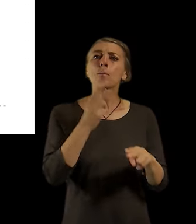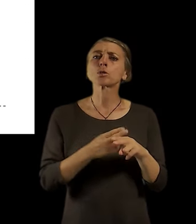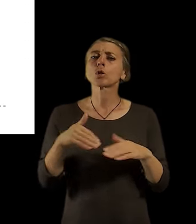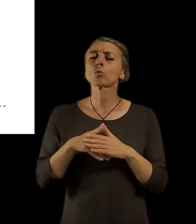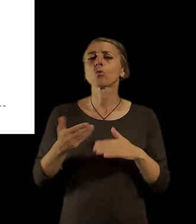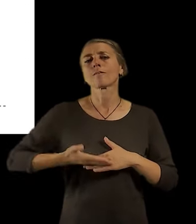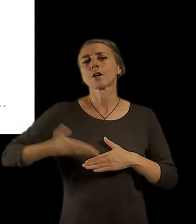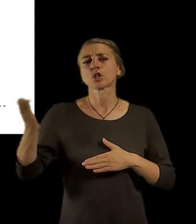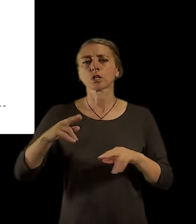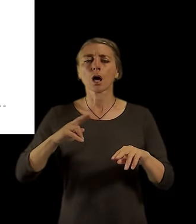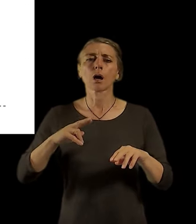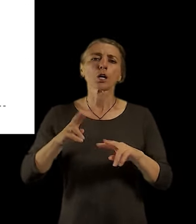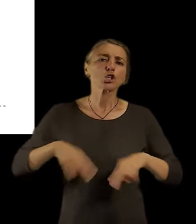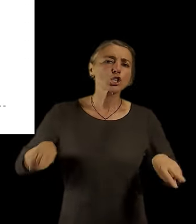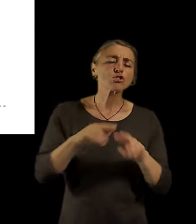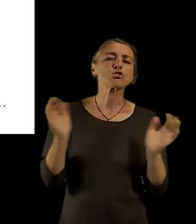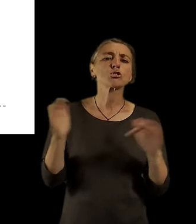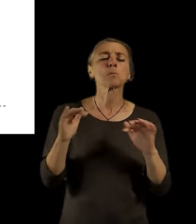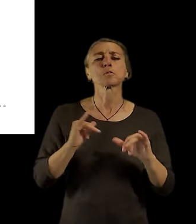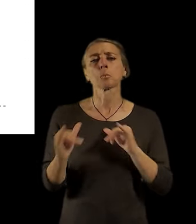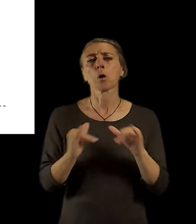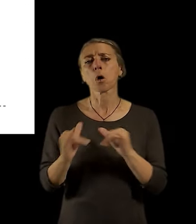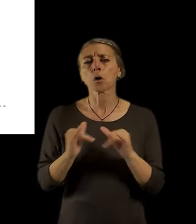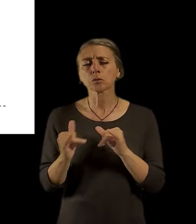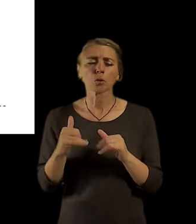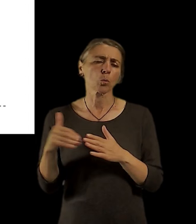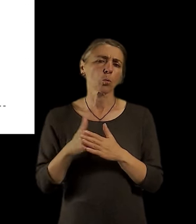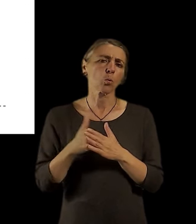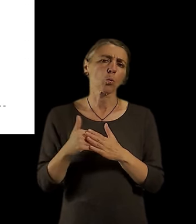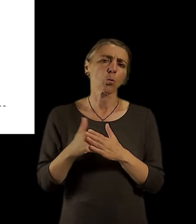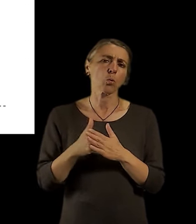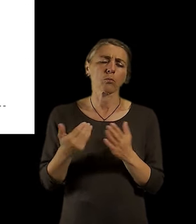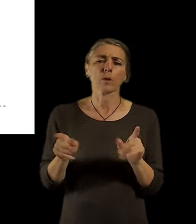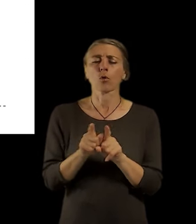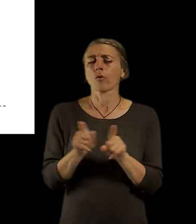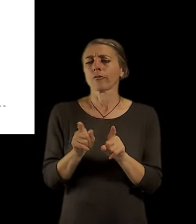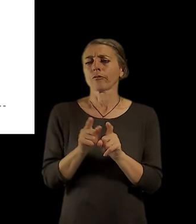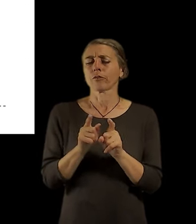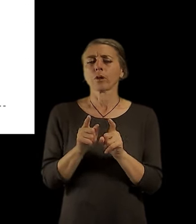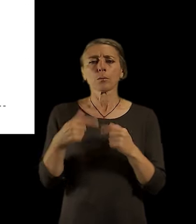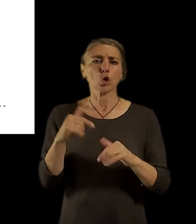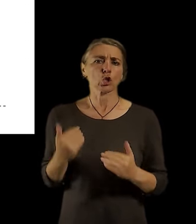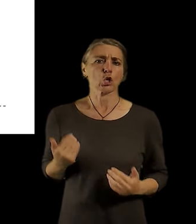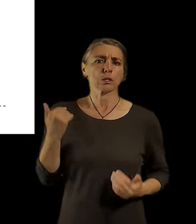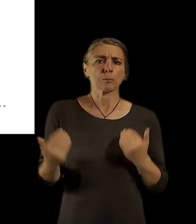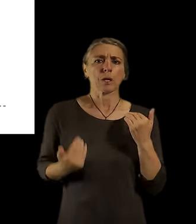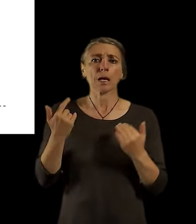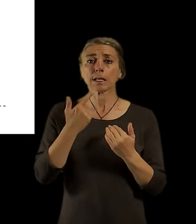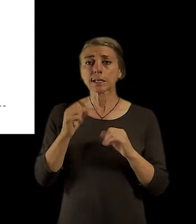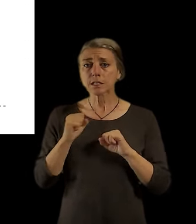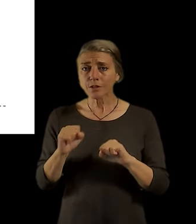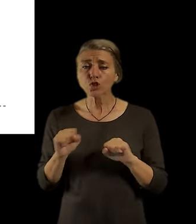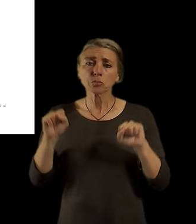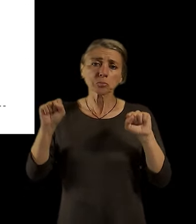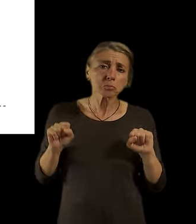chliště nebo vedli na sportoviště, což jsou nějaký prostor pro rekreáční sport. a tam je